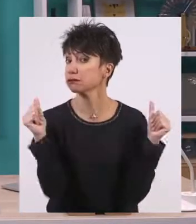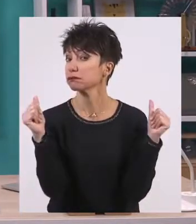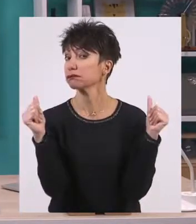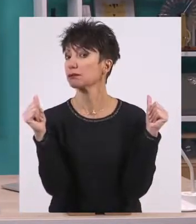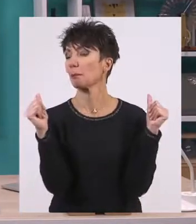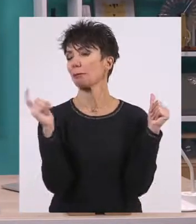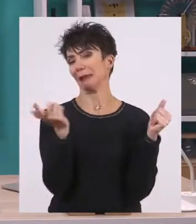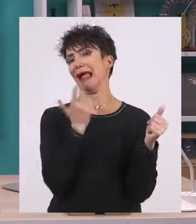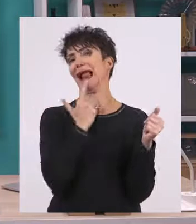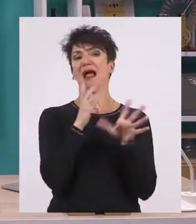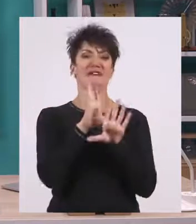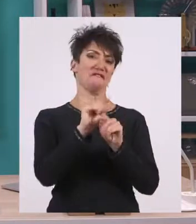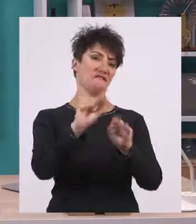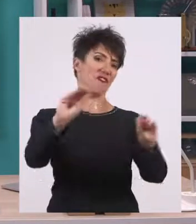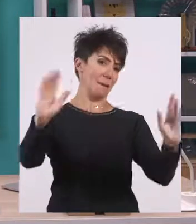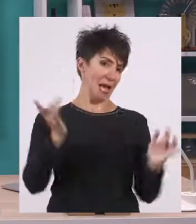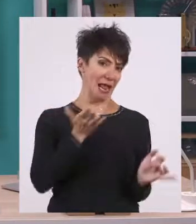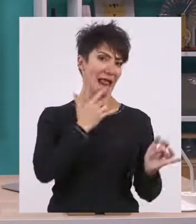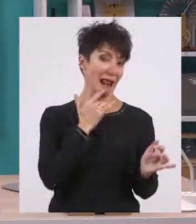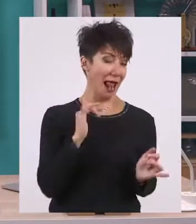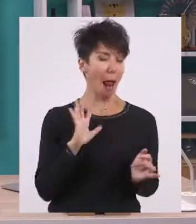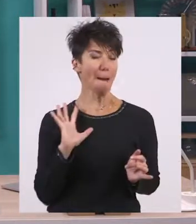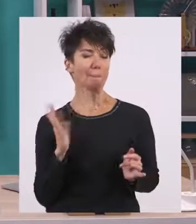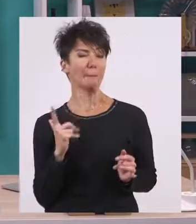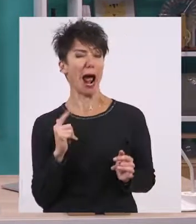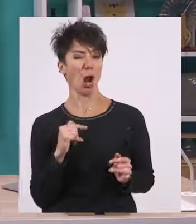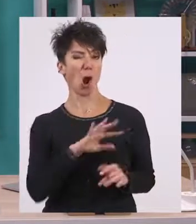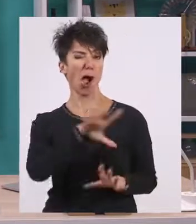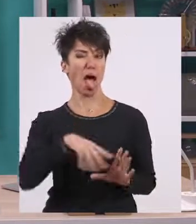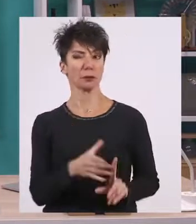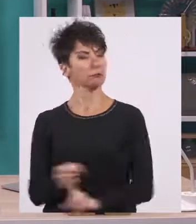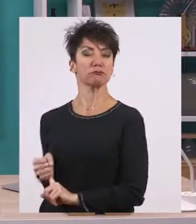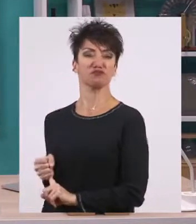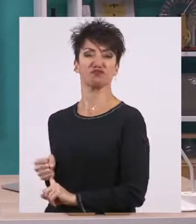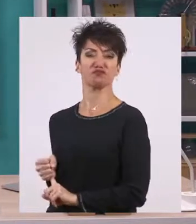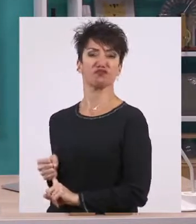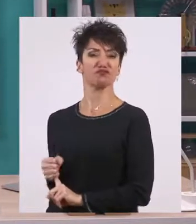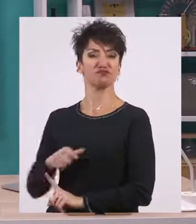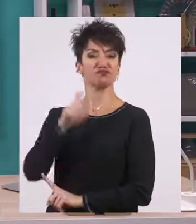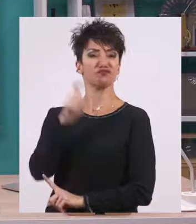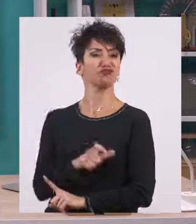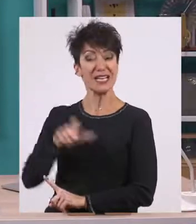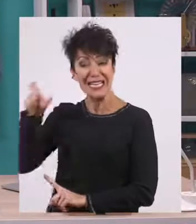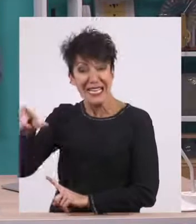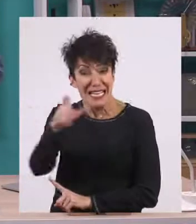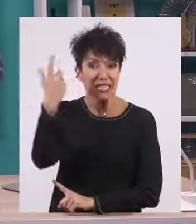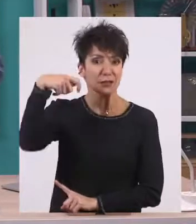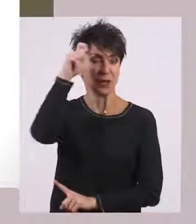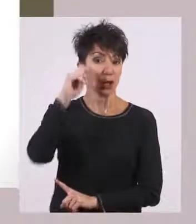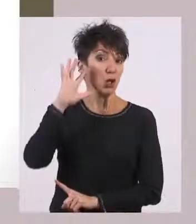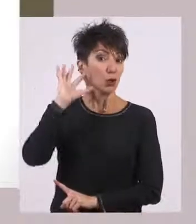Φήμες είναι αυτό, ότι ίσως γι' αυτό φρόντισαν οι Σπαρτιάτες, ώστε να μην πάει και φτιάξει καλύτερους νόμους αλλού.